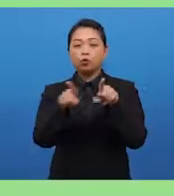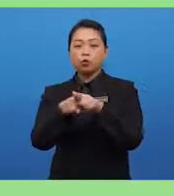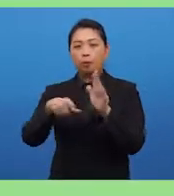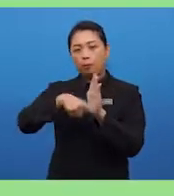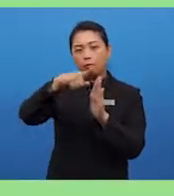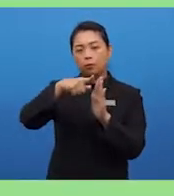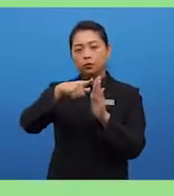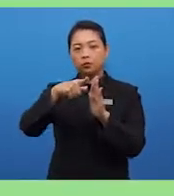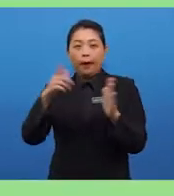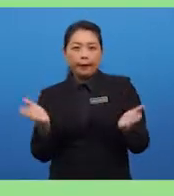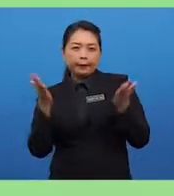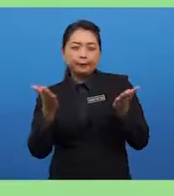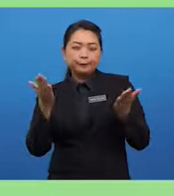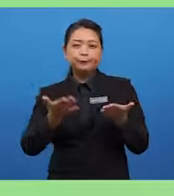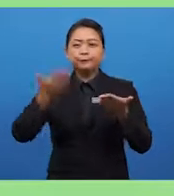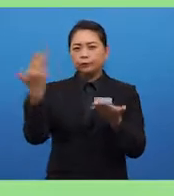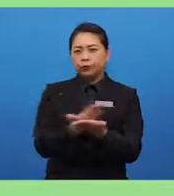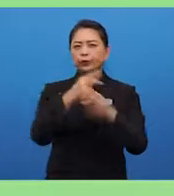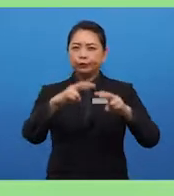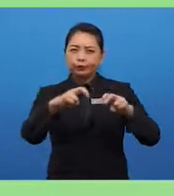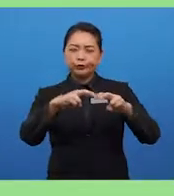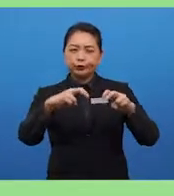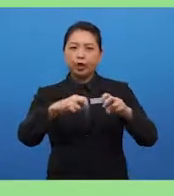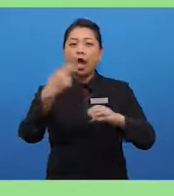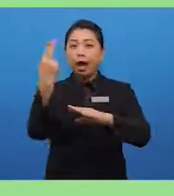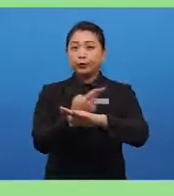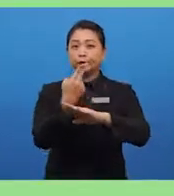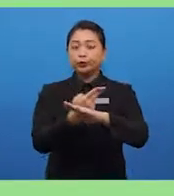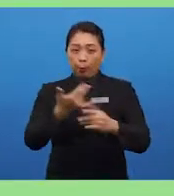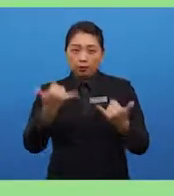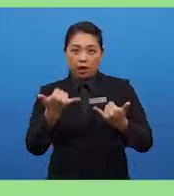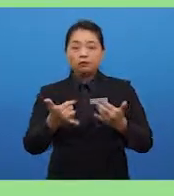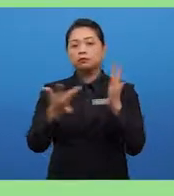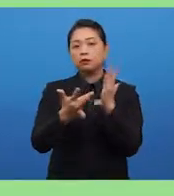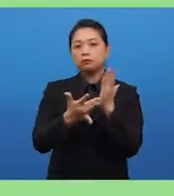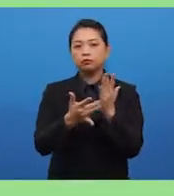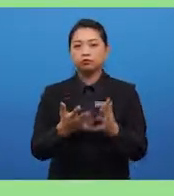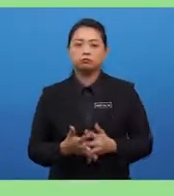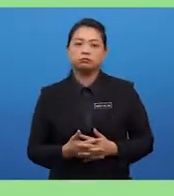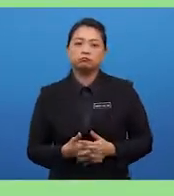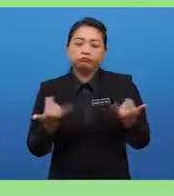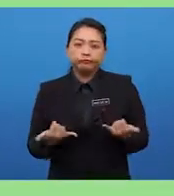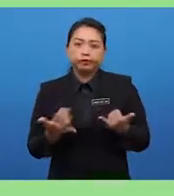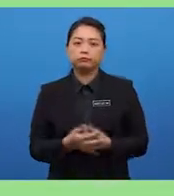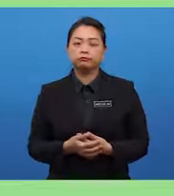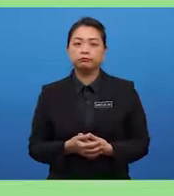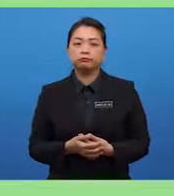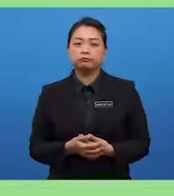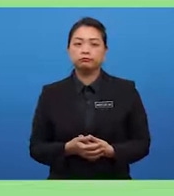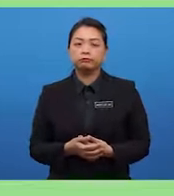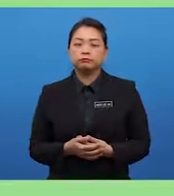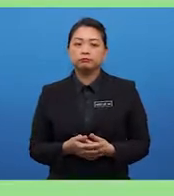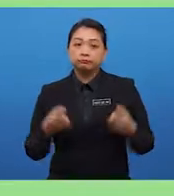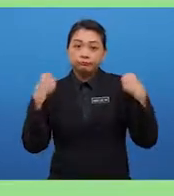likely to encourage new research and use of current technology. Now, had you